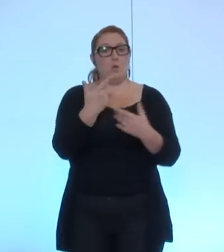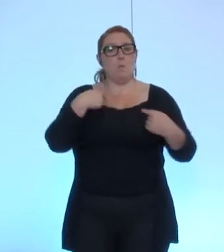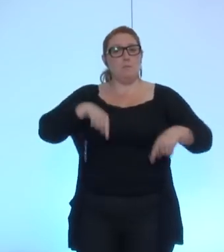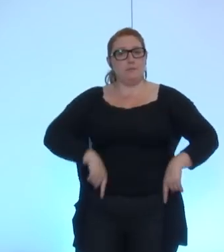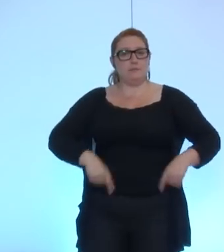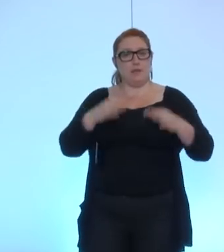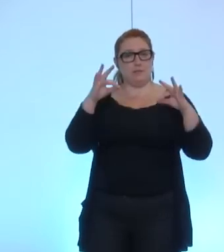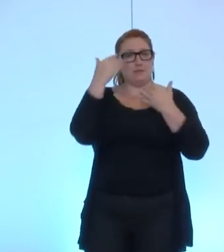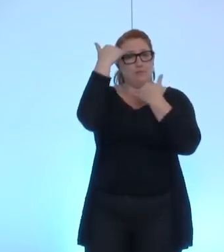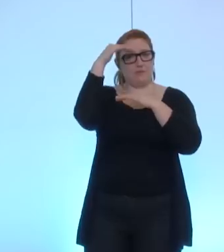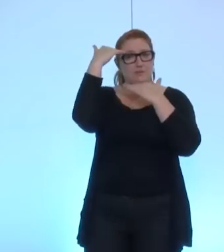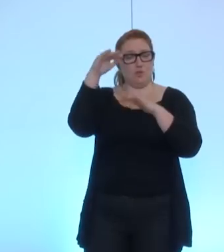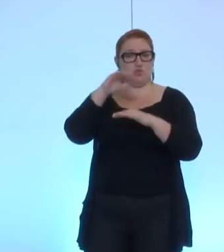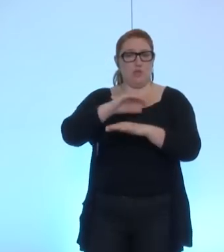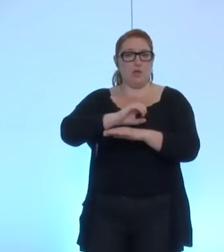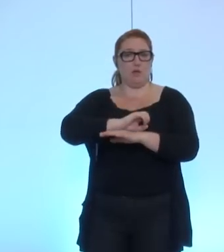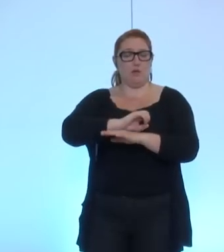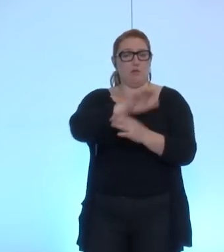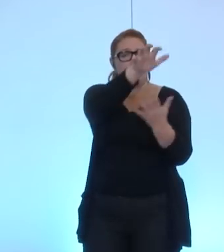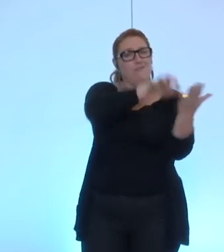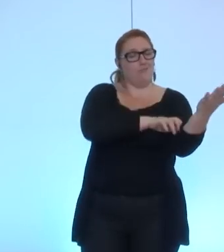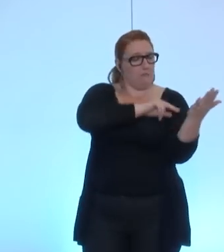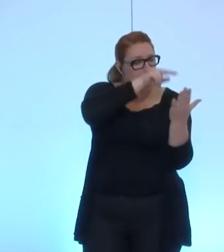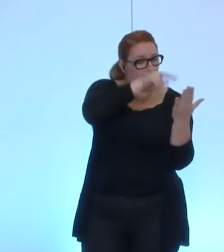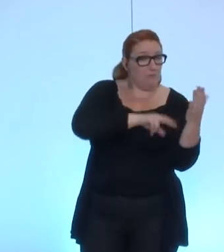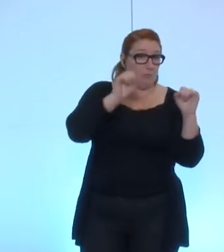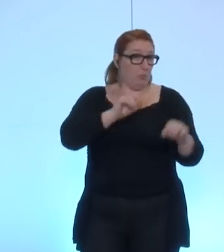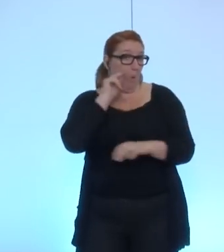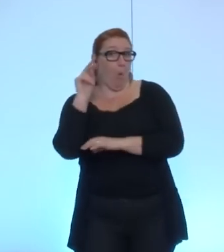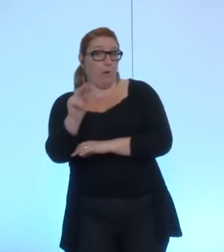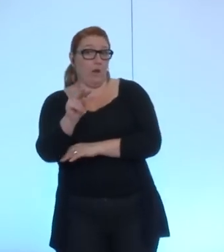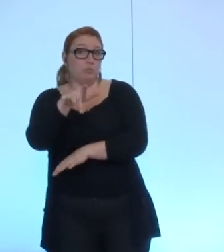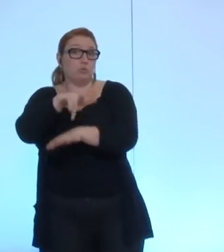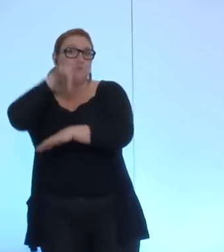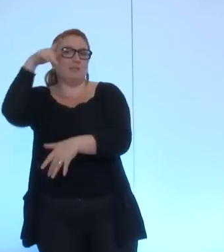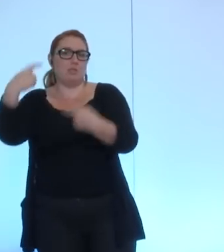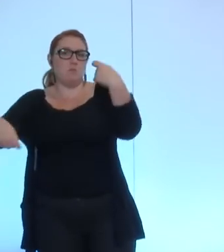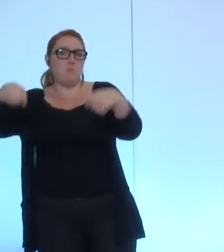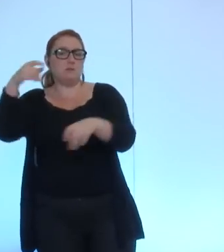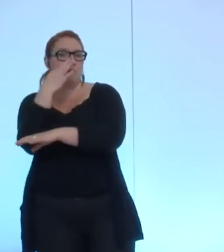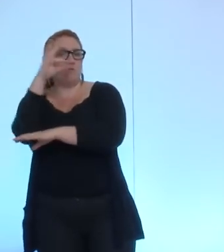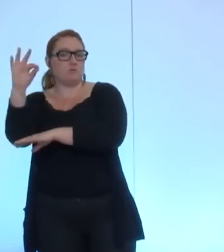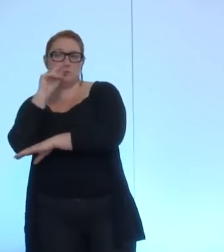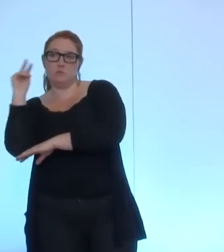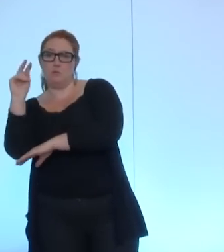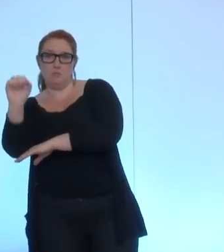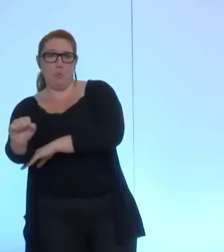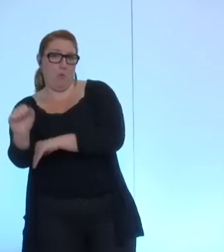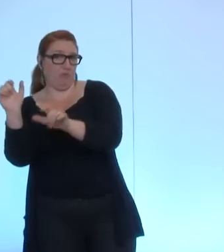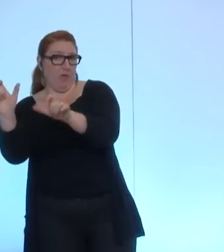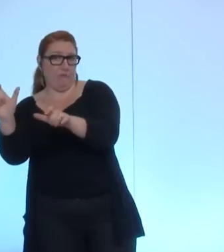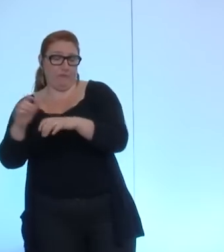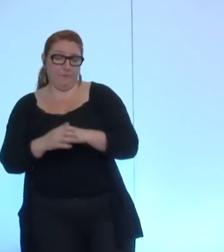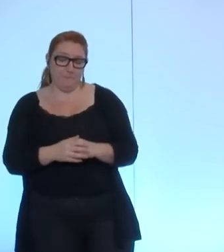étrangères vous pouvez si vous voulez vérifier consulter sur le site de la diplomatie française dans